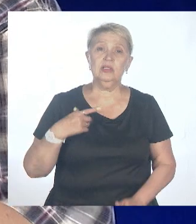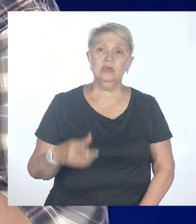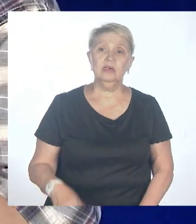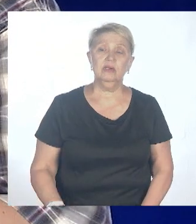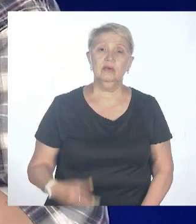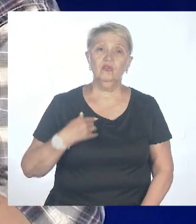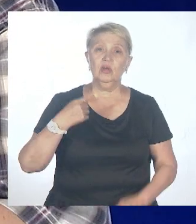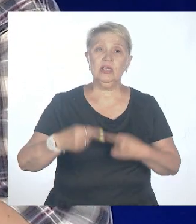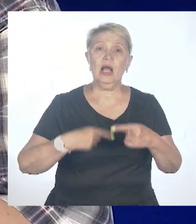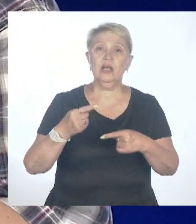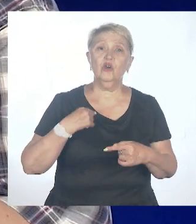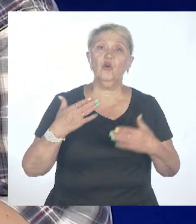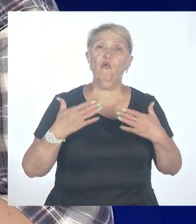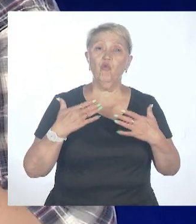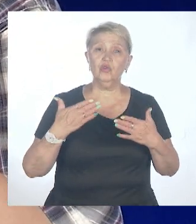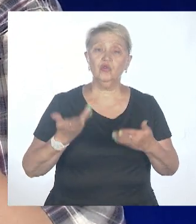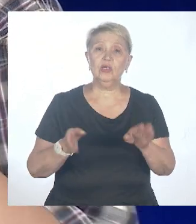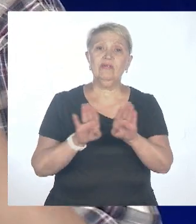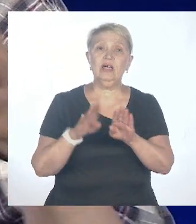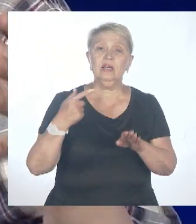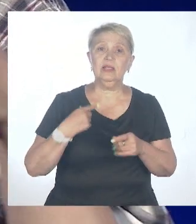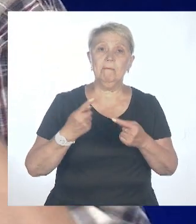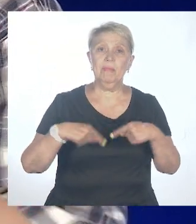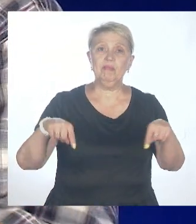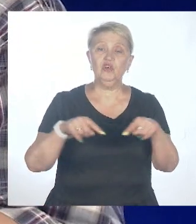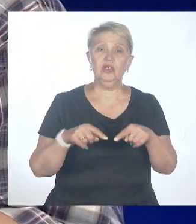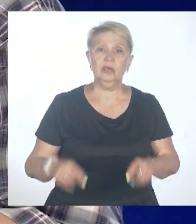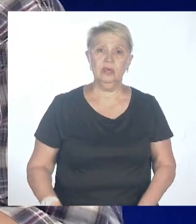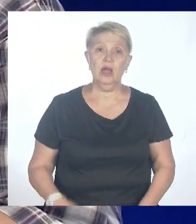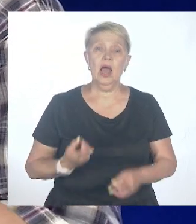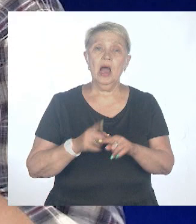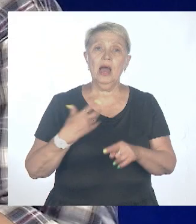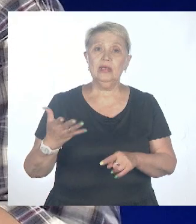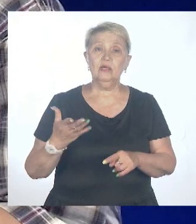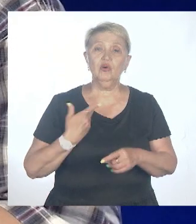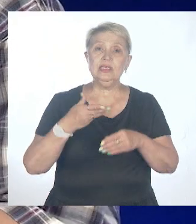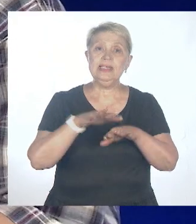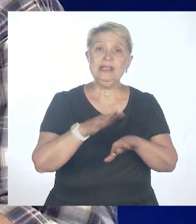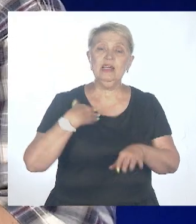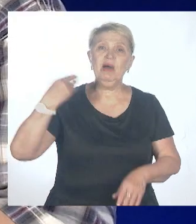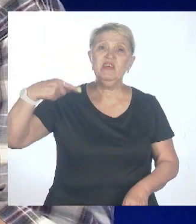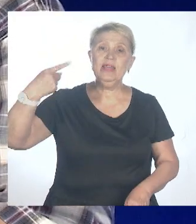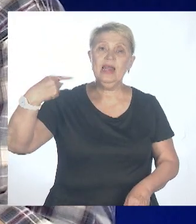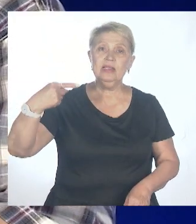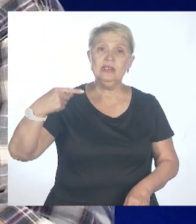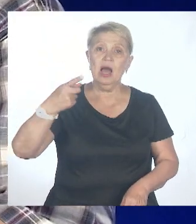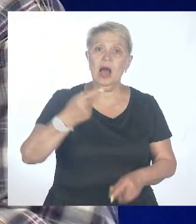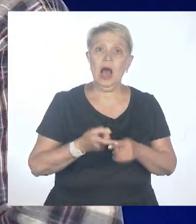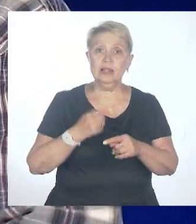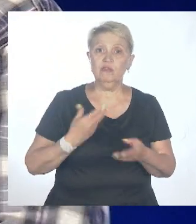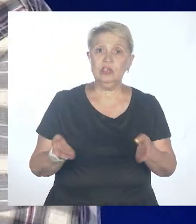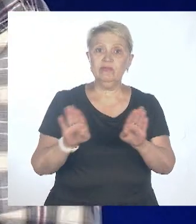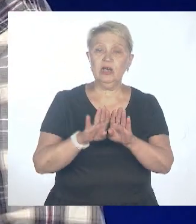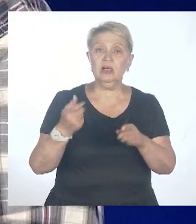гоняют воздух в закрытом помещении. То есть это не система вентиляции, а это именно система улучшения воздуха в закрытом помещении.